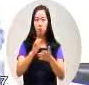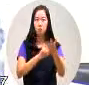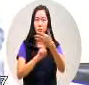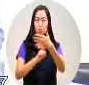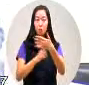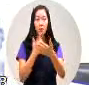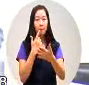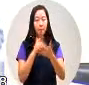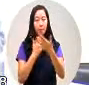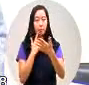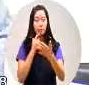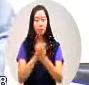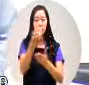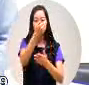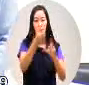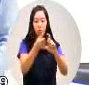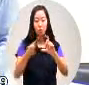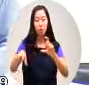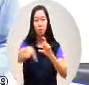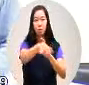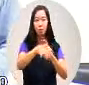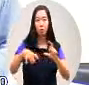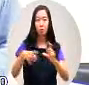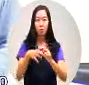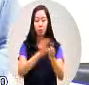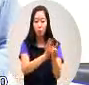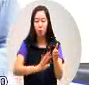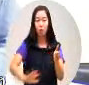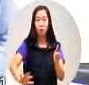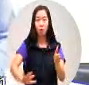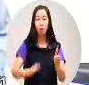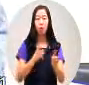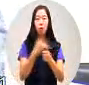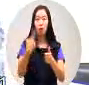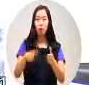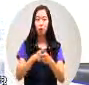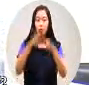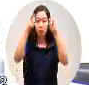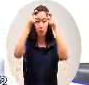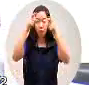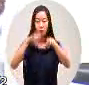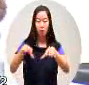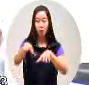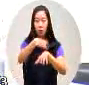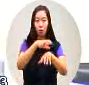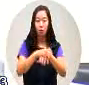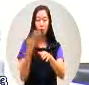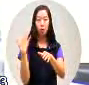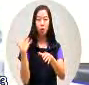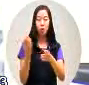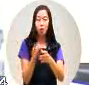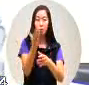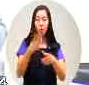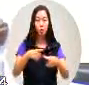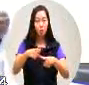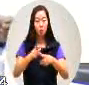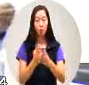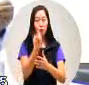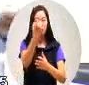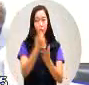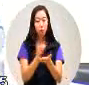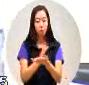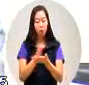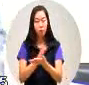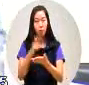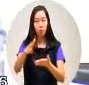奇美九区的观光发展那么大高雄的后发言在一个所谓的评